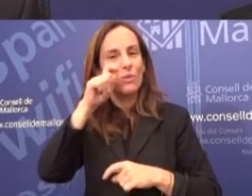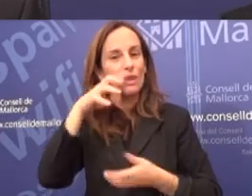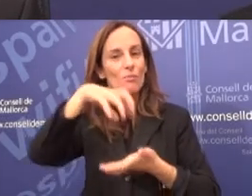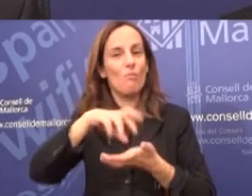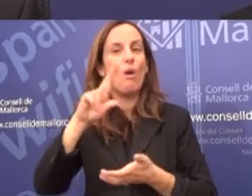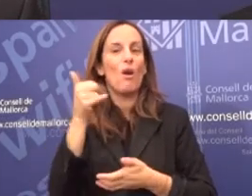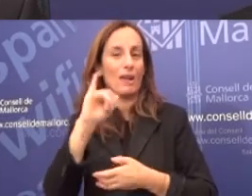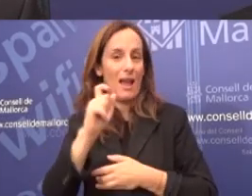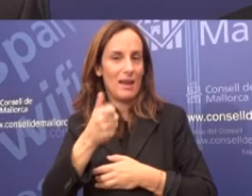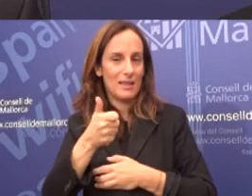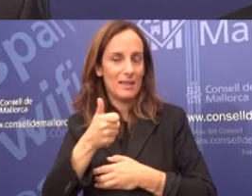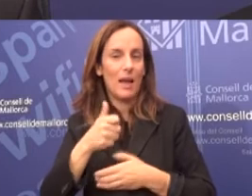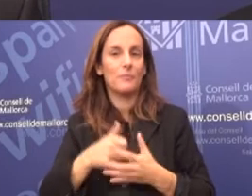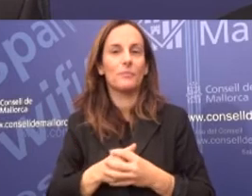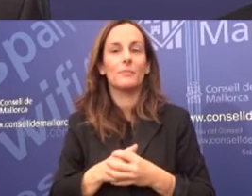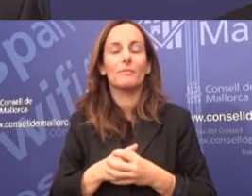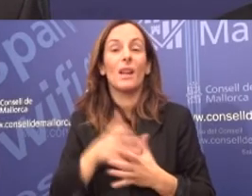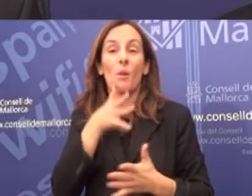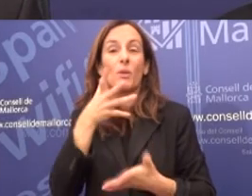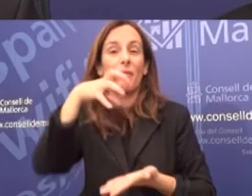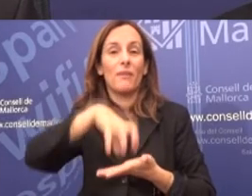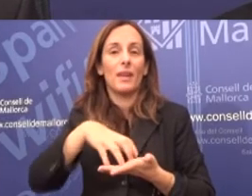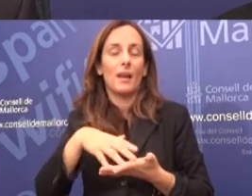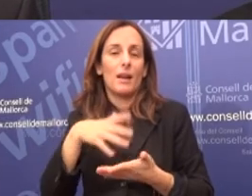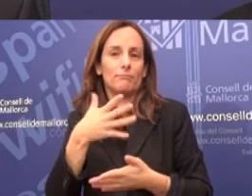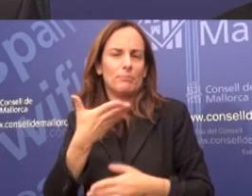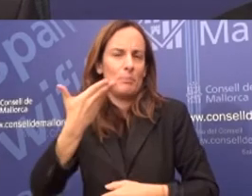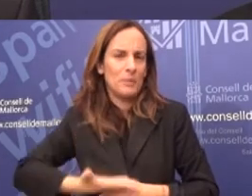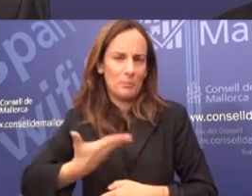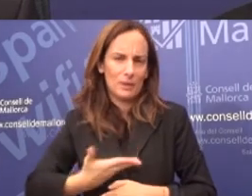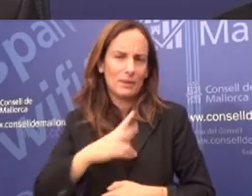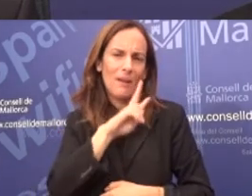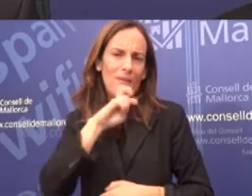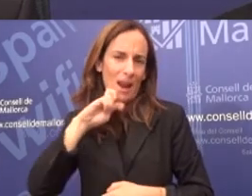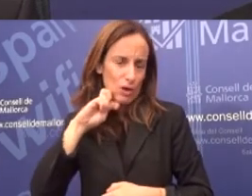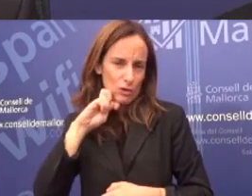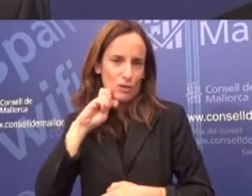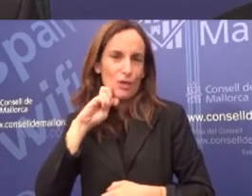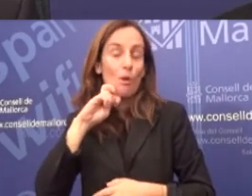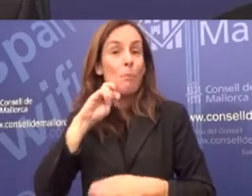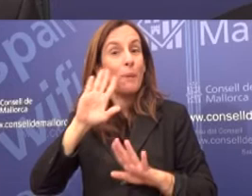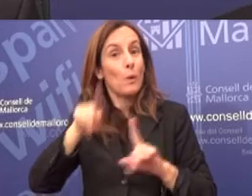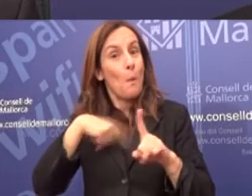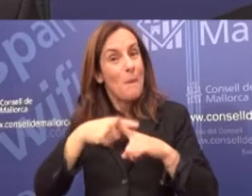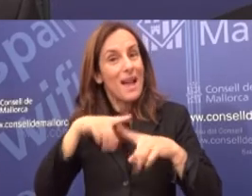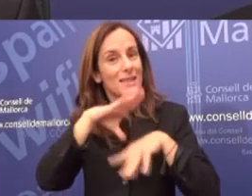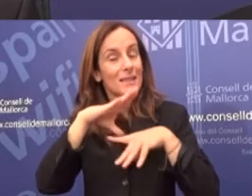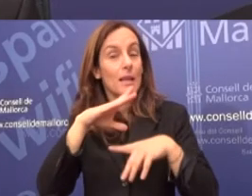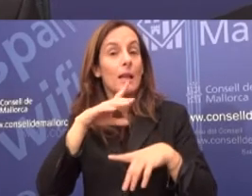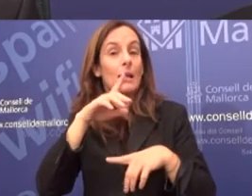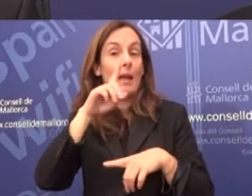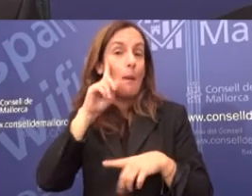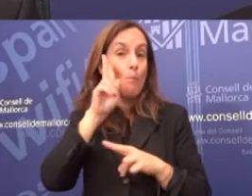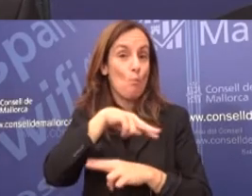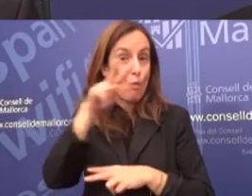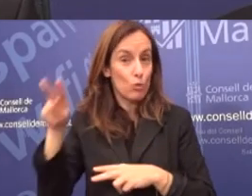de Raixa que en aquest moment ja compta amb el seu paisatge com a finca emblemàtica i a la vegada